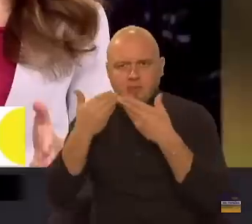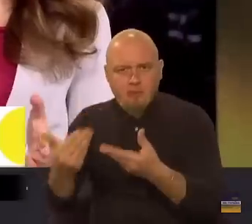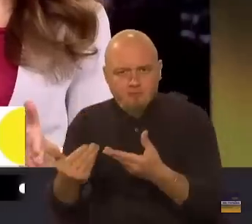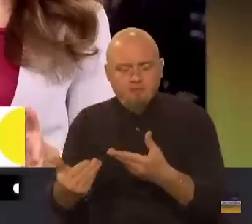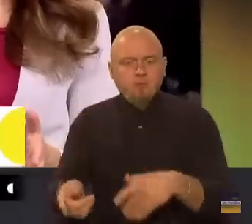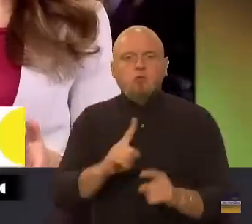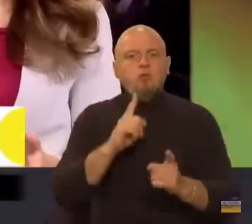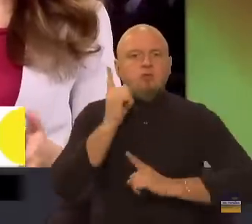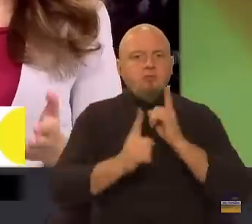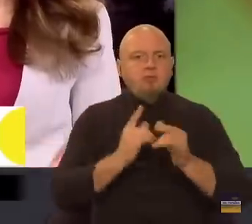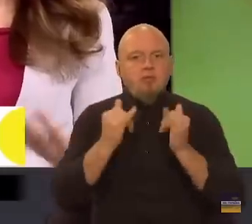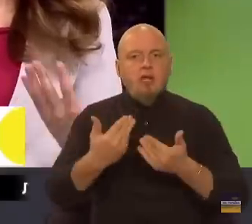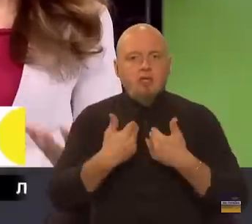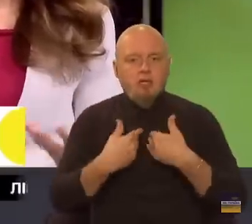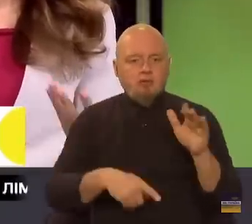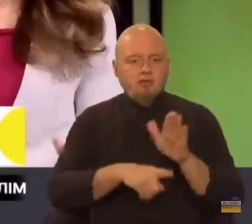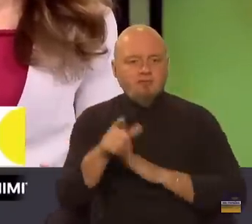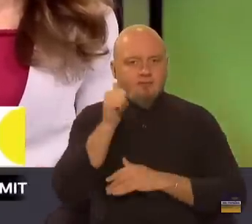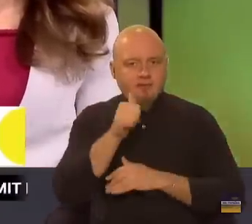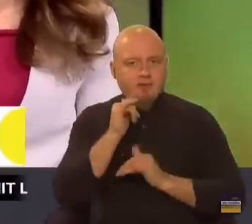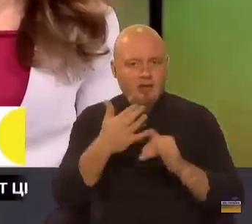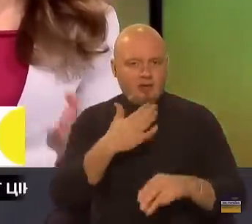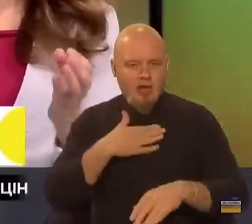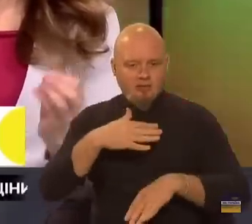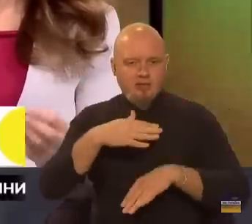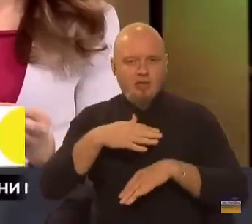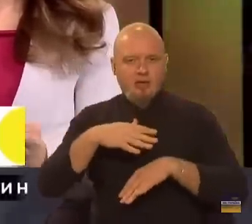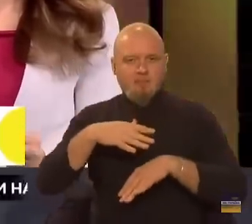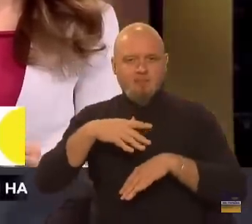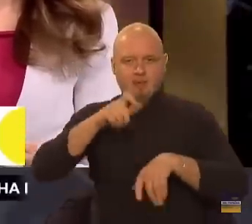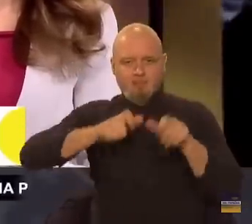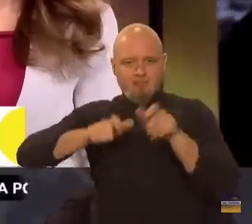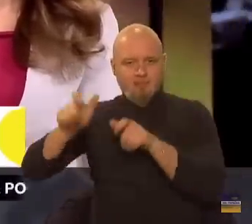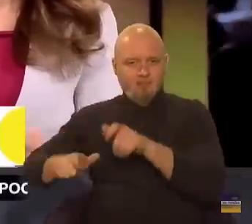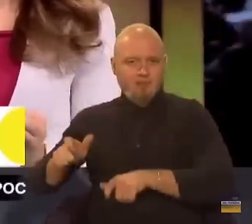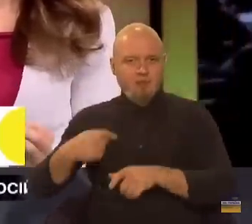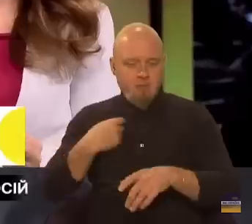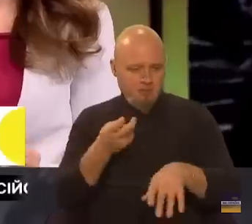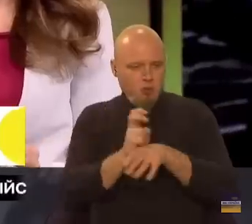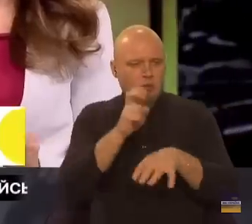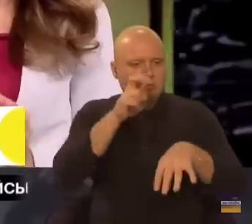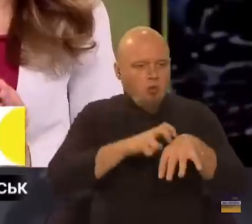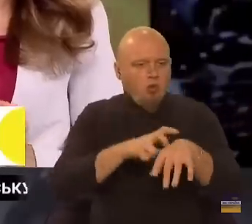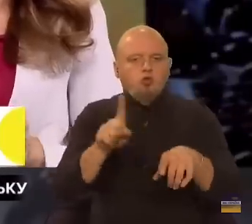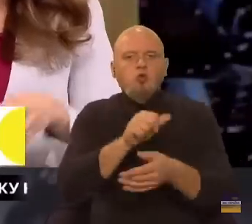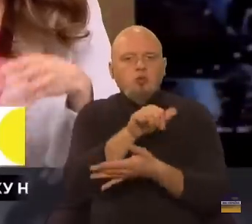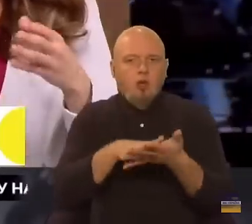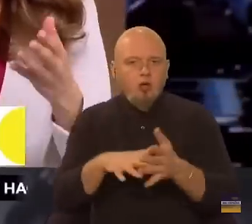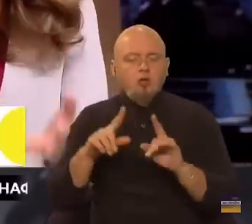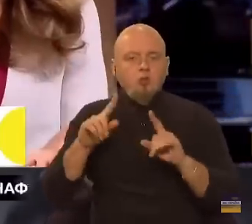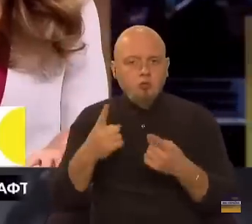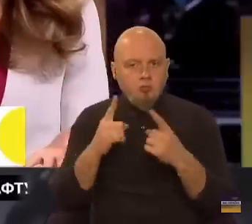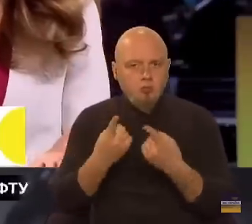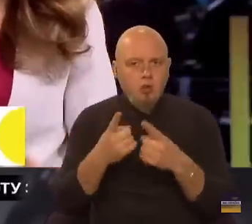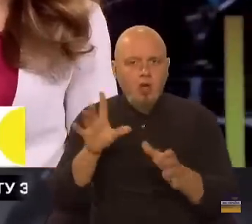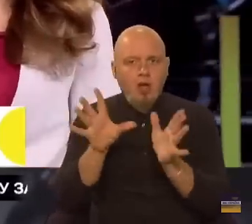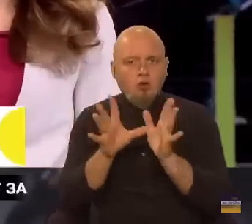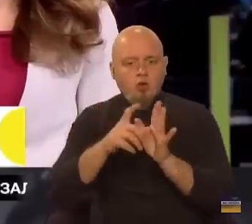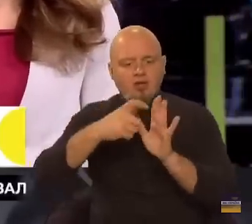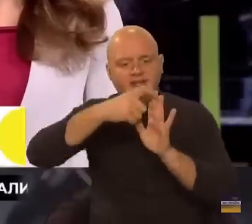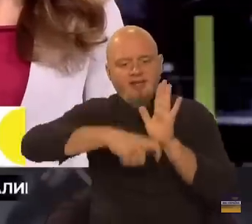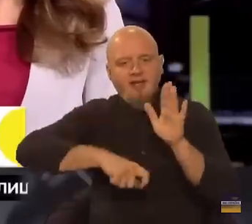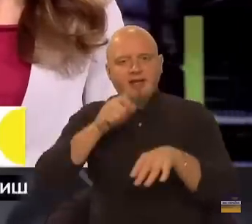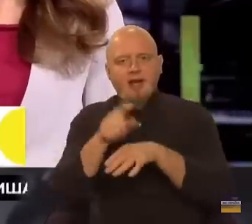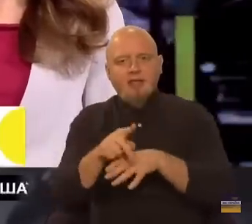питають. Що зміниться для нас від завтра, для нас, для пацієнтів? От ми приходимо до лікаря, що далі? Чому електронні